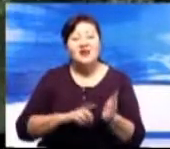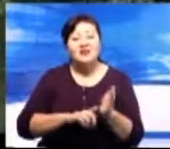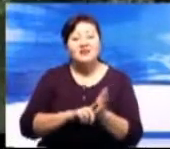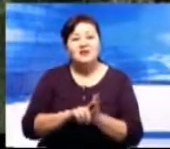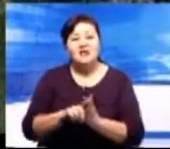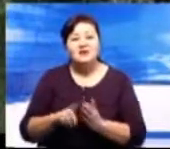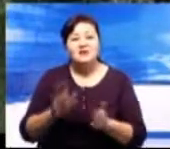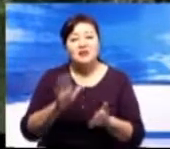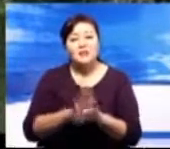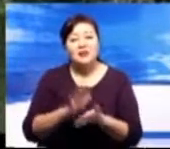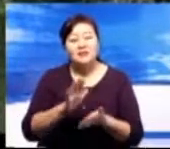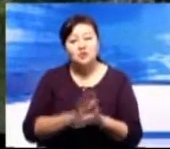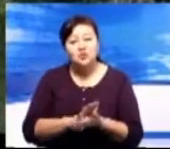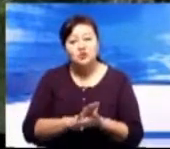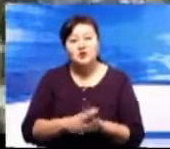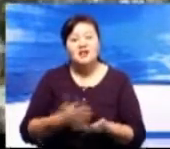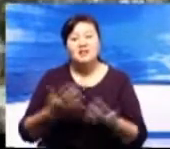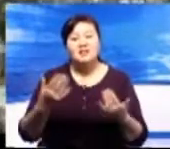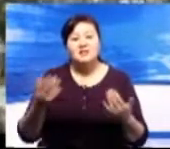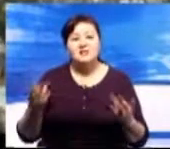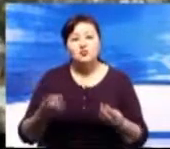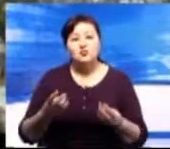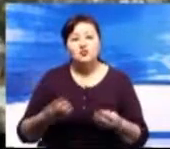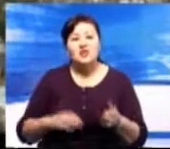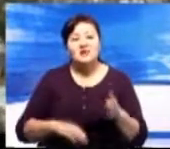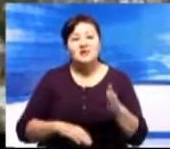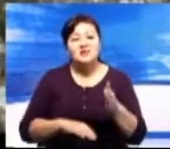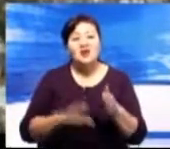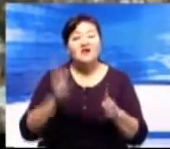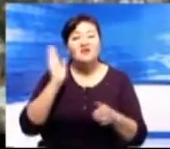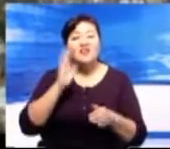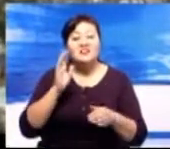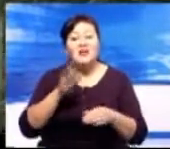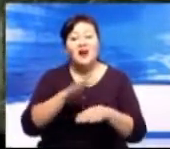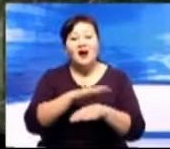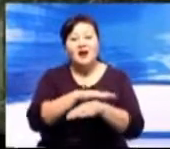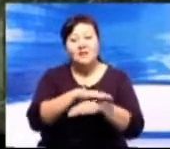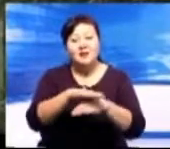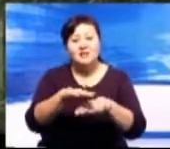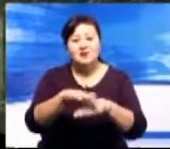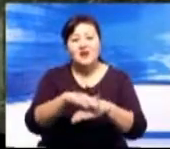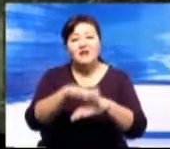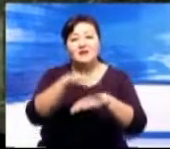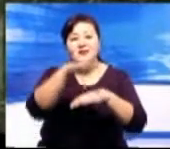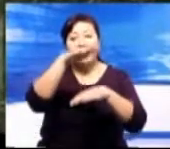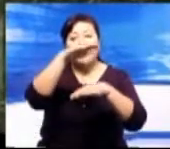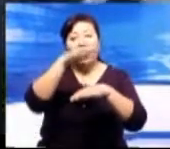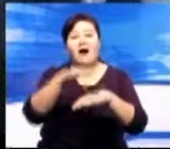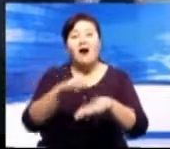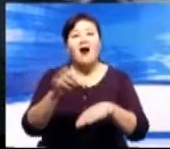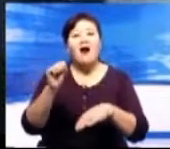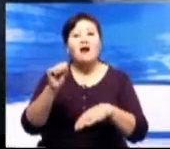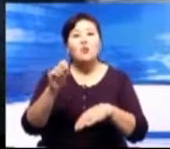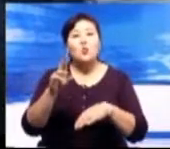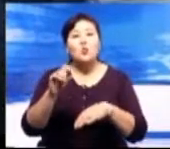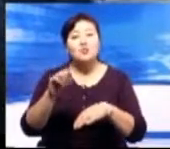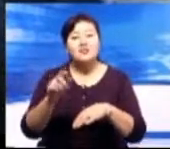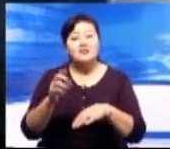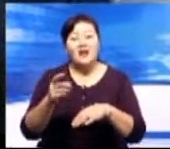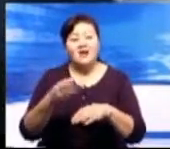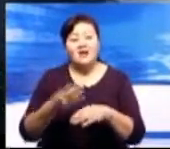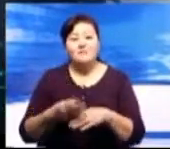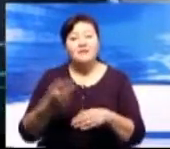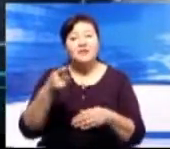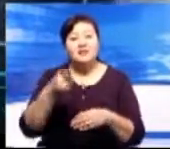пропитана родниковой водой. Стала подтапливать уже и на улице Акульская, что расположена немного выше дачного массива. Вот здесь я живу,